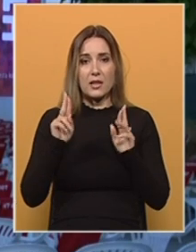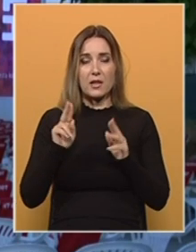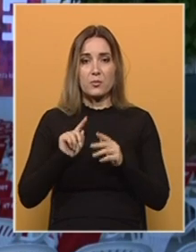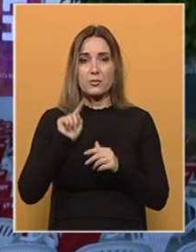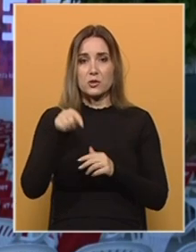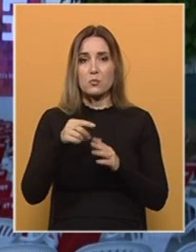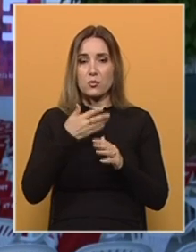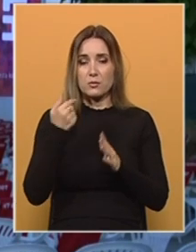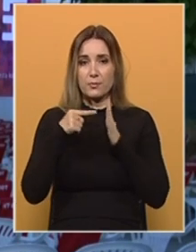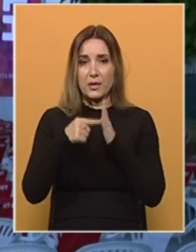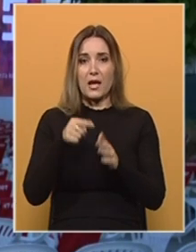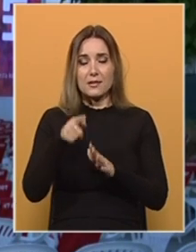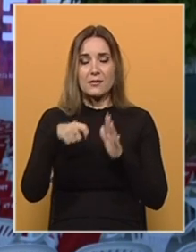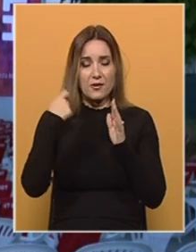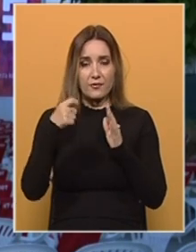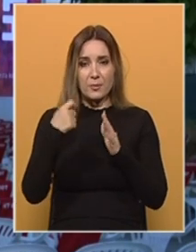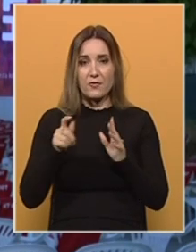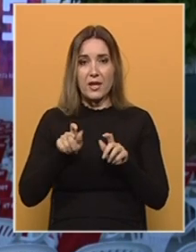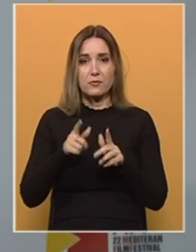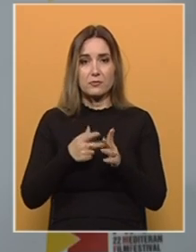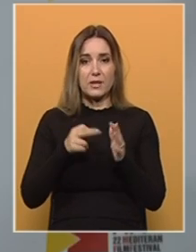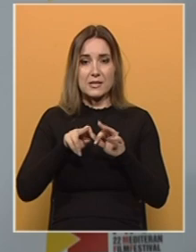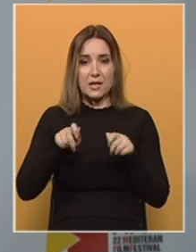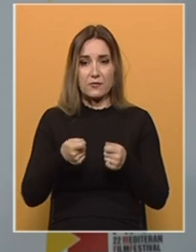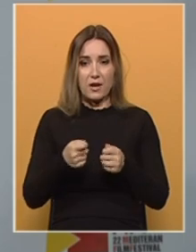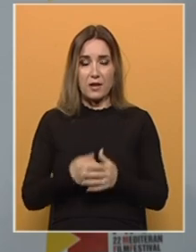stići i da prikažemo te filmove na zatvaranju.